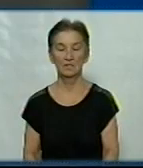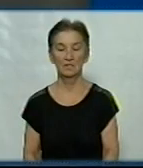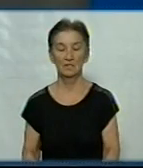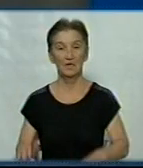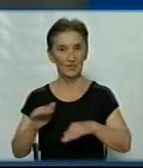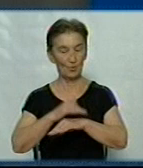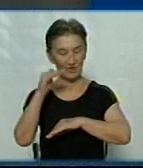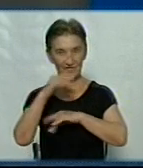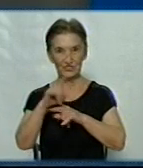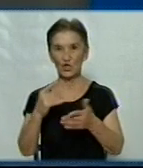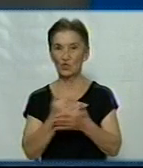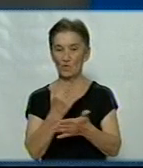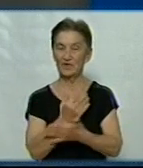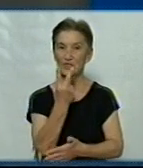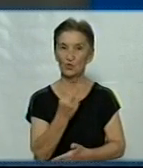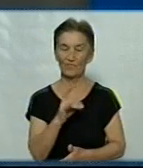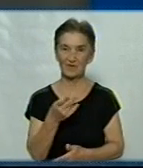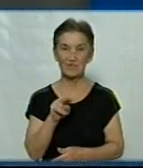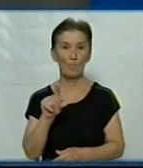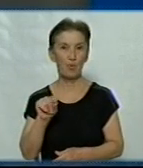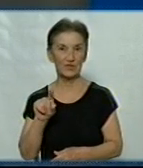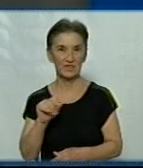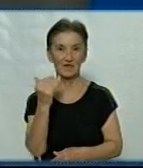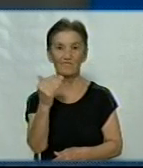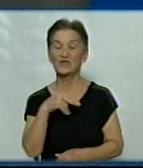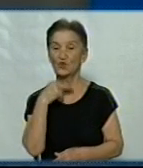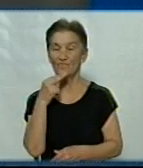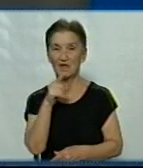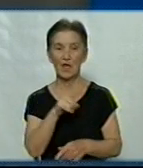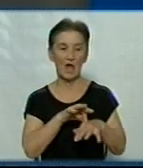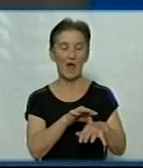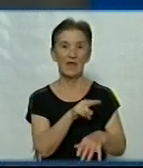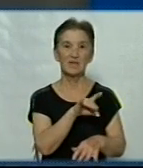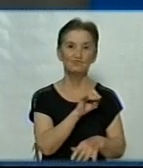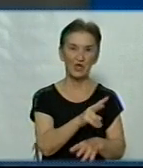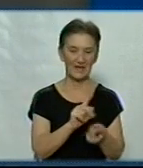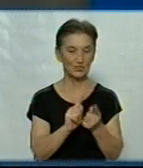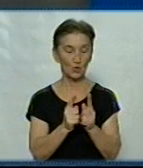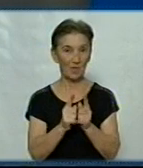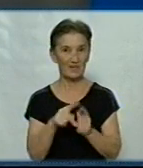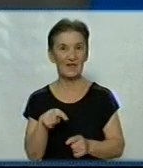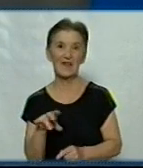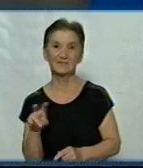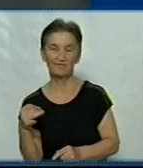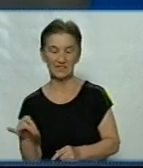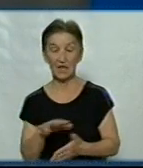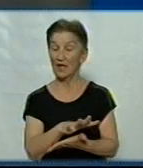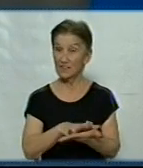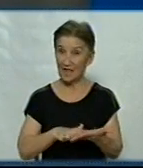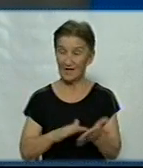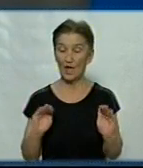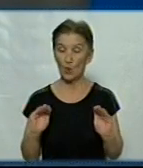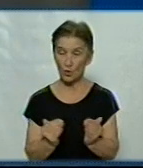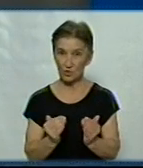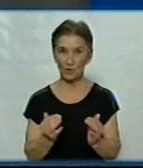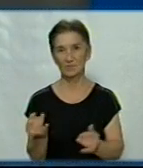Доброго вечора, новини другого вересня понеділка. До вашої уваги в студії Олена Демчак, сурдопереклад Лілії Савицької. Далі коротко про